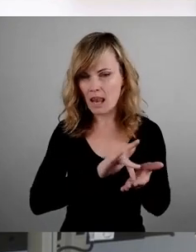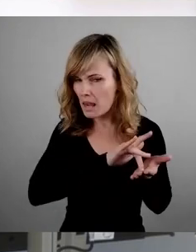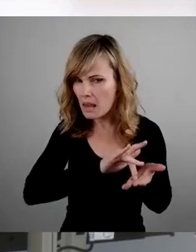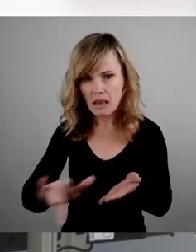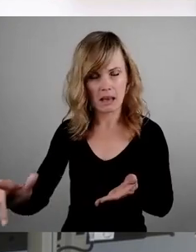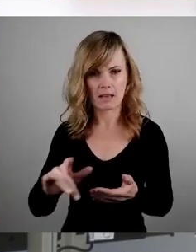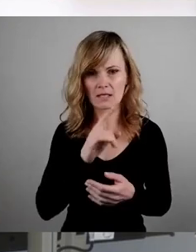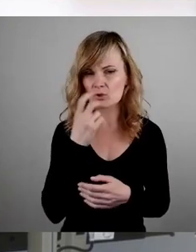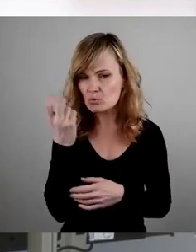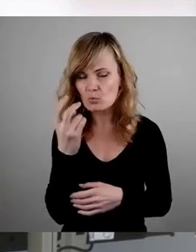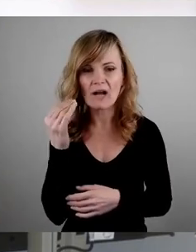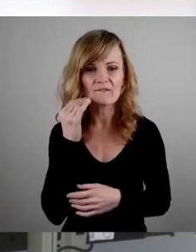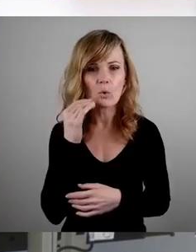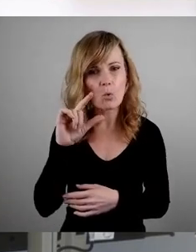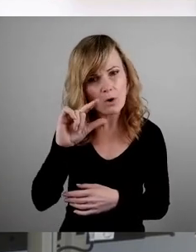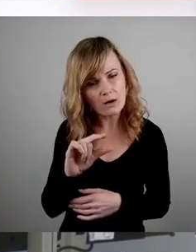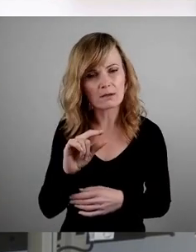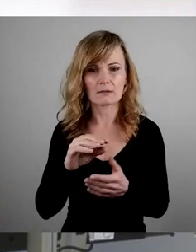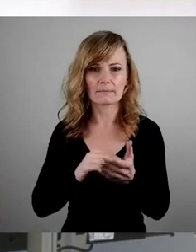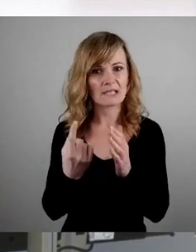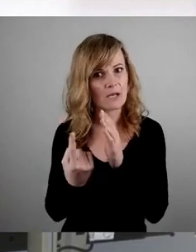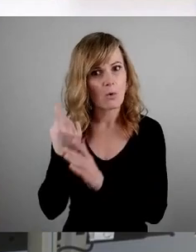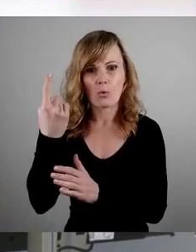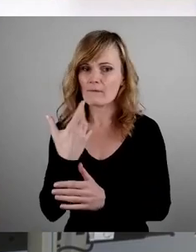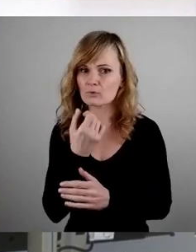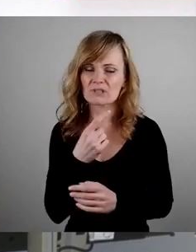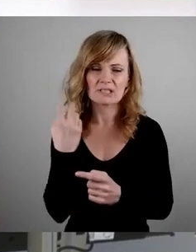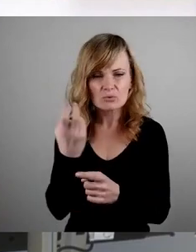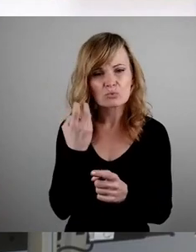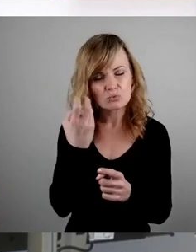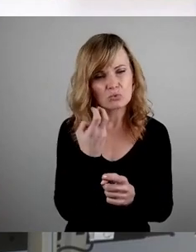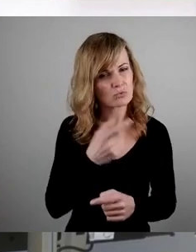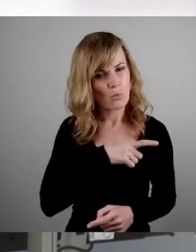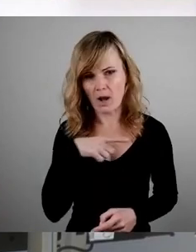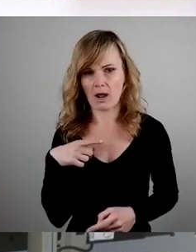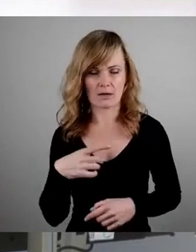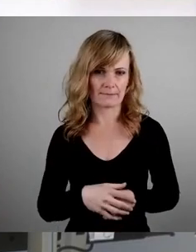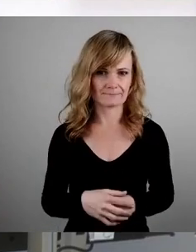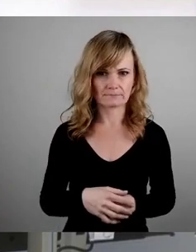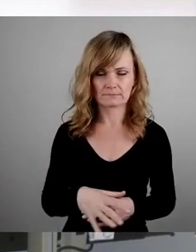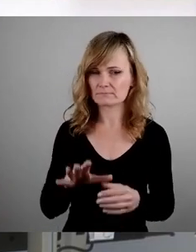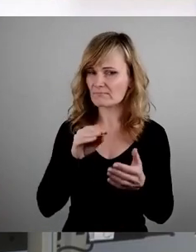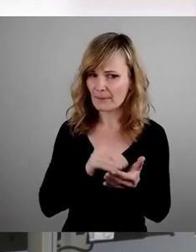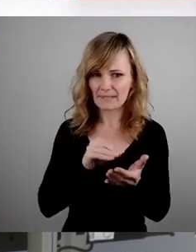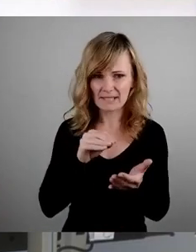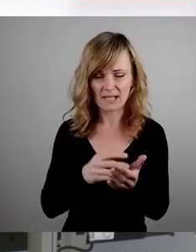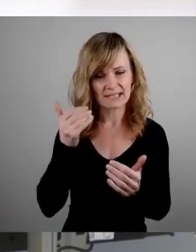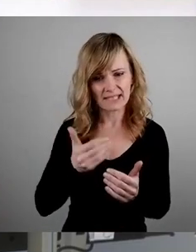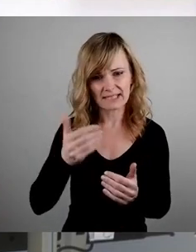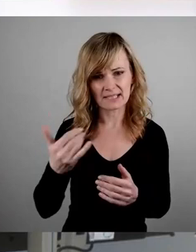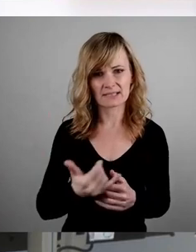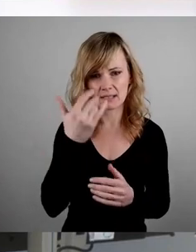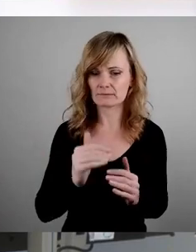Geldbeutel, sucht man sehr lange. Die Mieten steigen Jahr für Jahr weiter an.